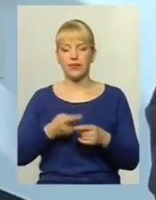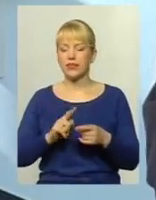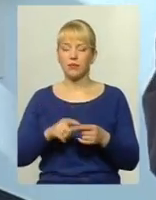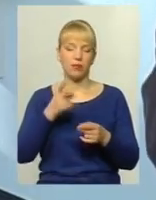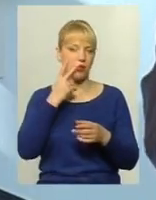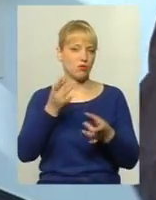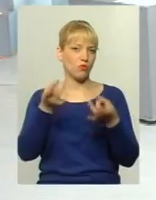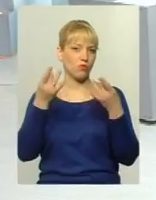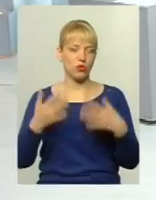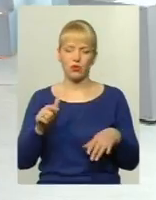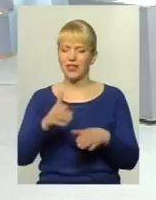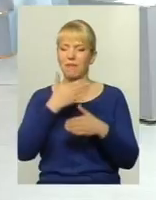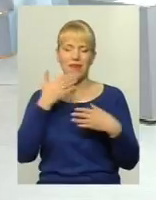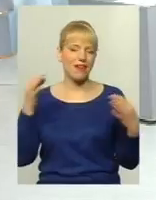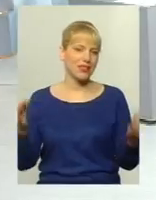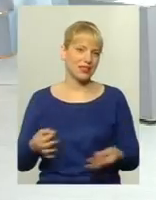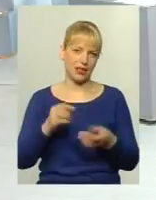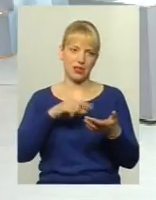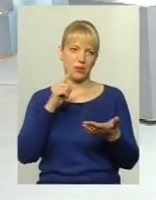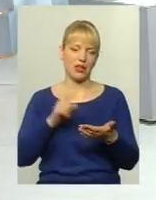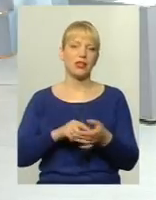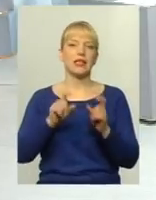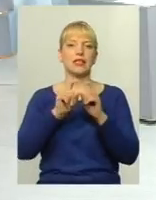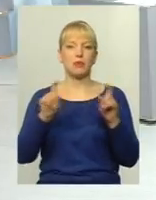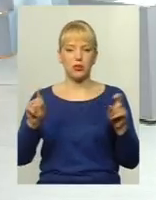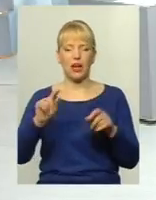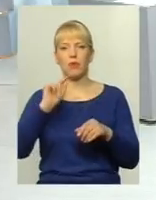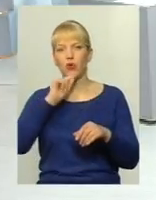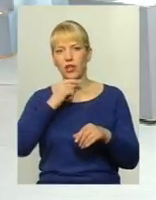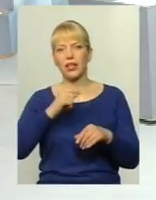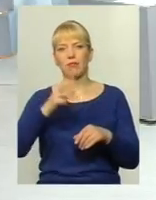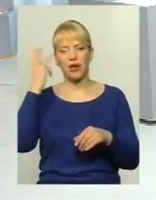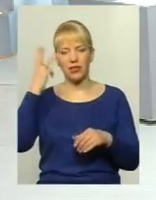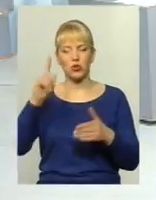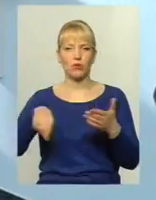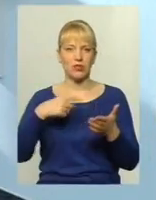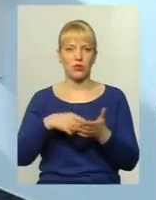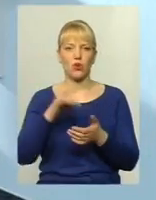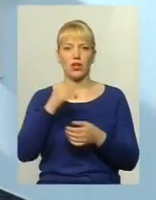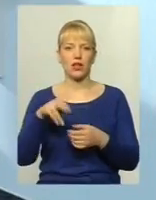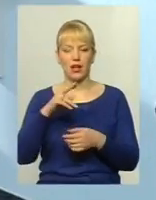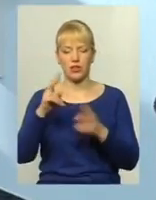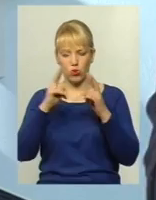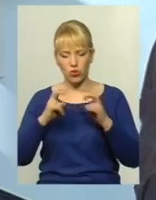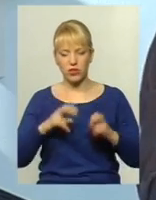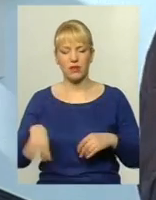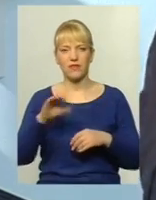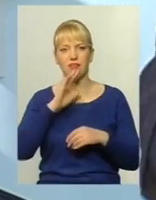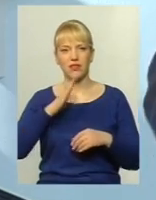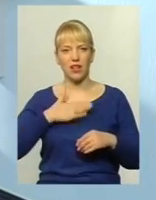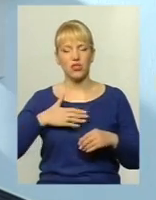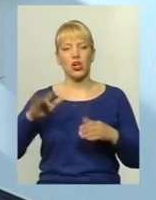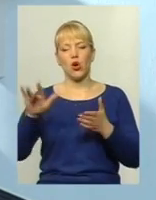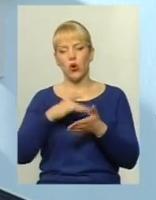просто. Тут нема ніяких питань. Департамент економіки, Хмельницької міської ради дослідив всі наші розрахунки.